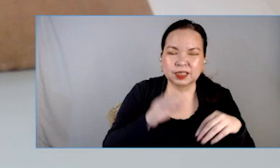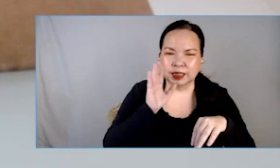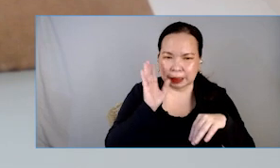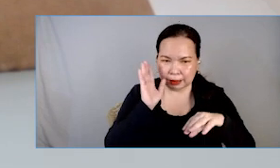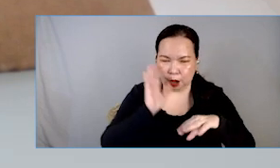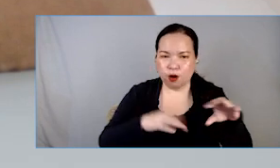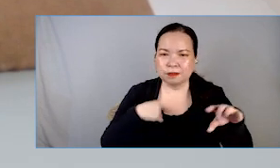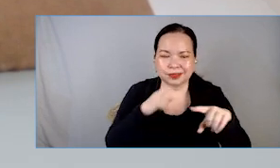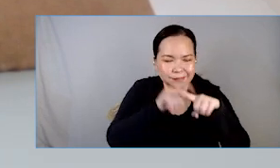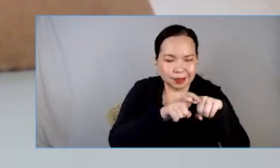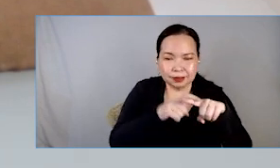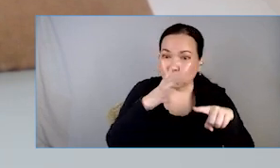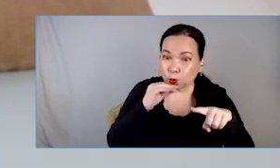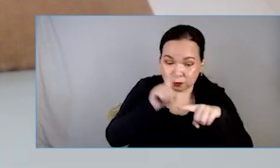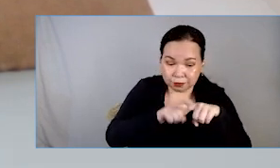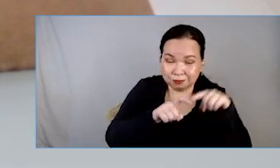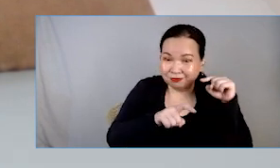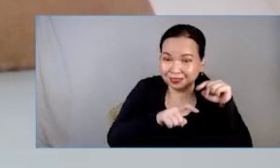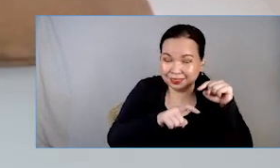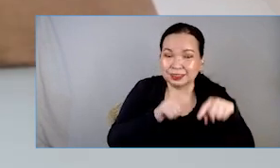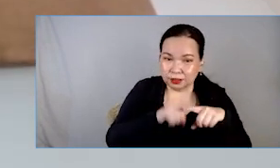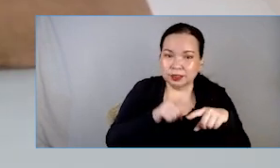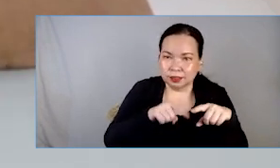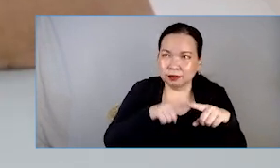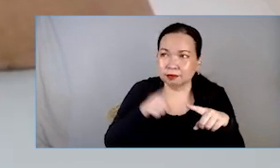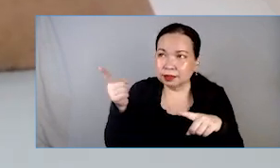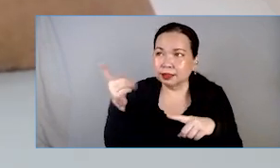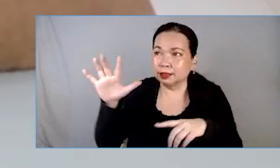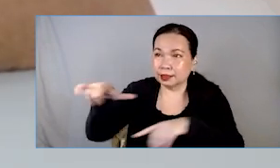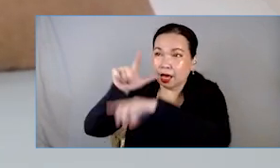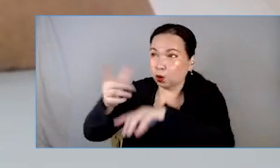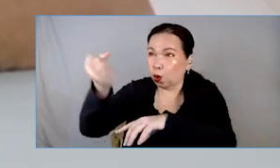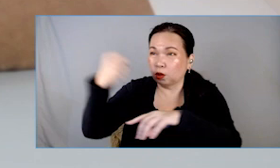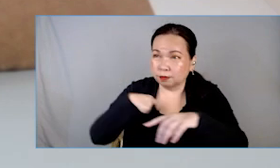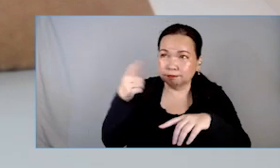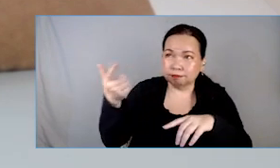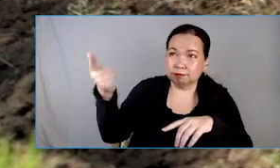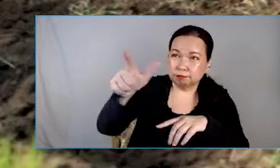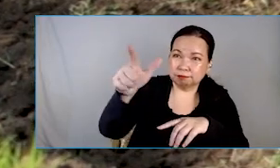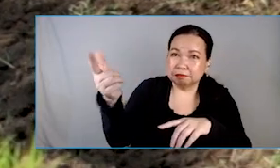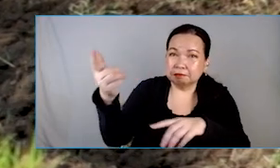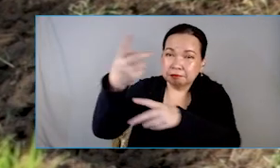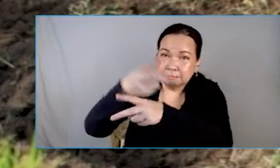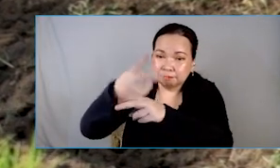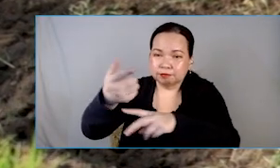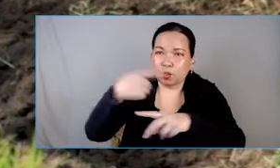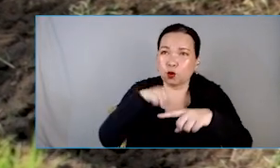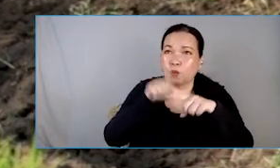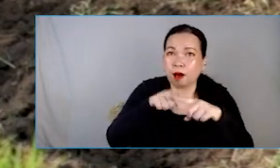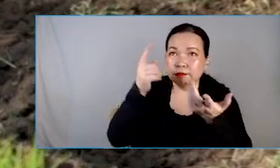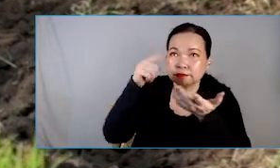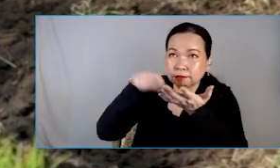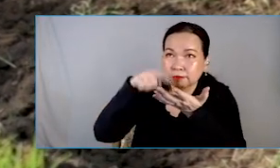or kami ay nag-uupa sa may-ari, o sa dating kabo na pinagkatiwalaan. Subali ang